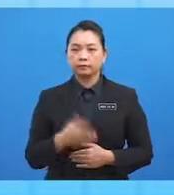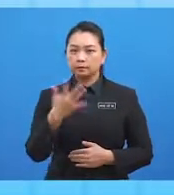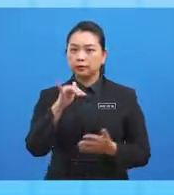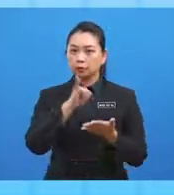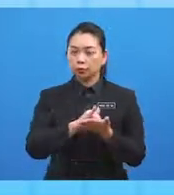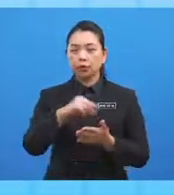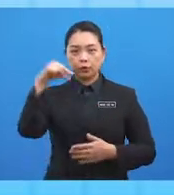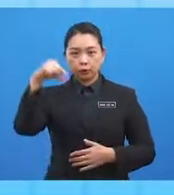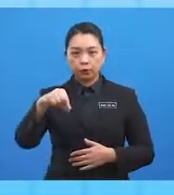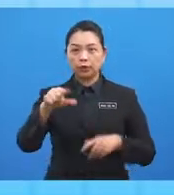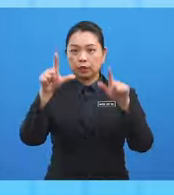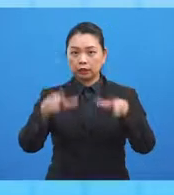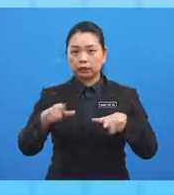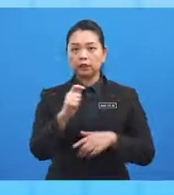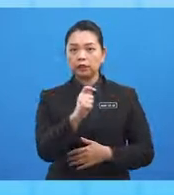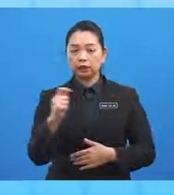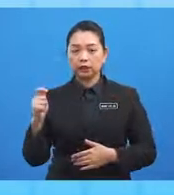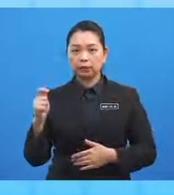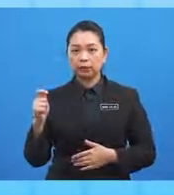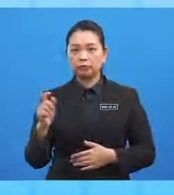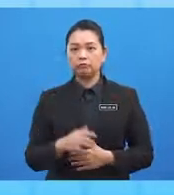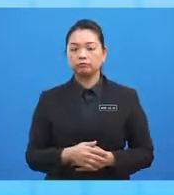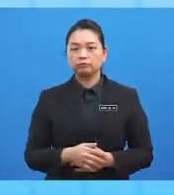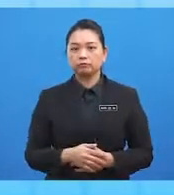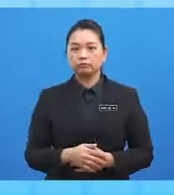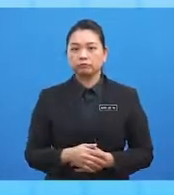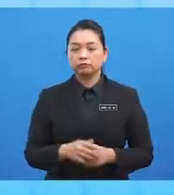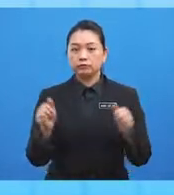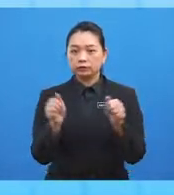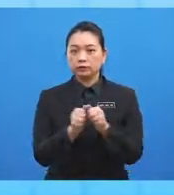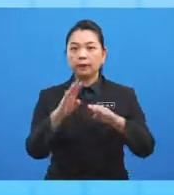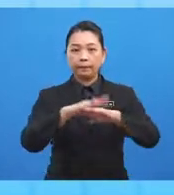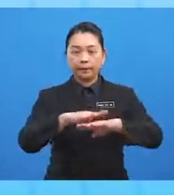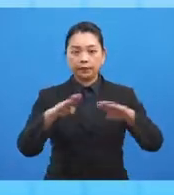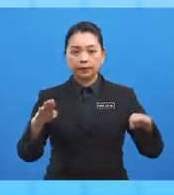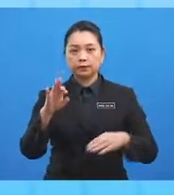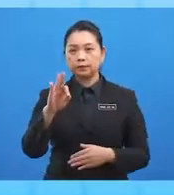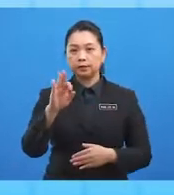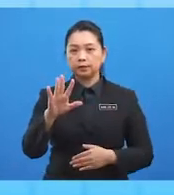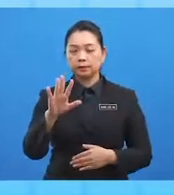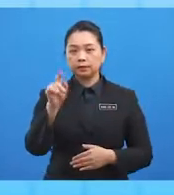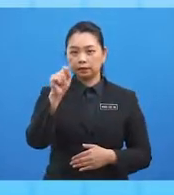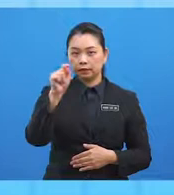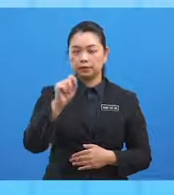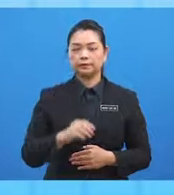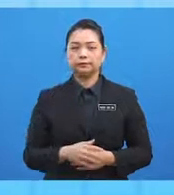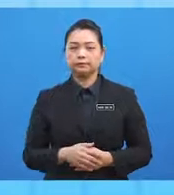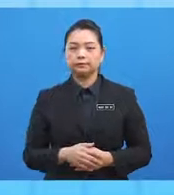Q berada di timur P dengan beza sudut 95 darjah.